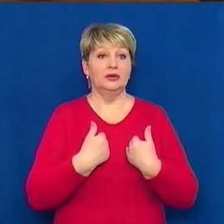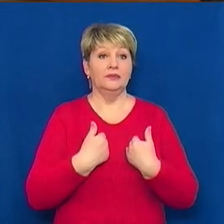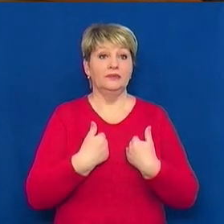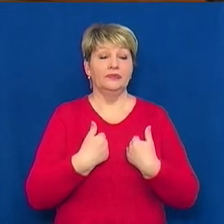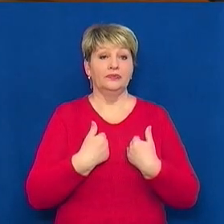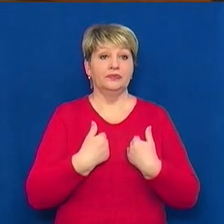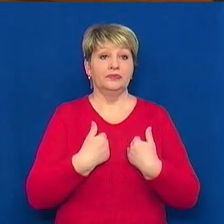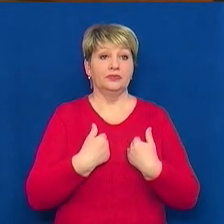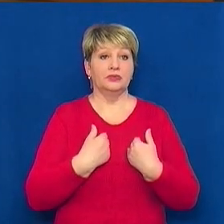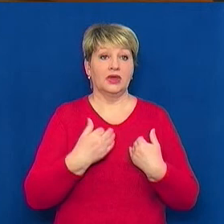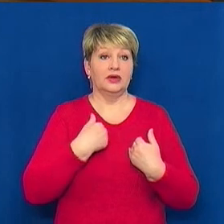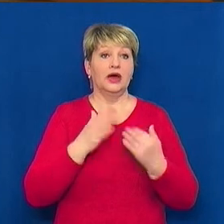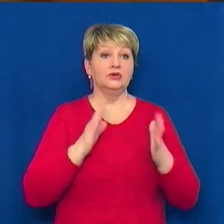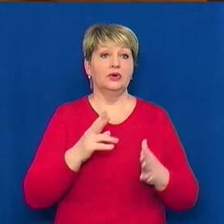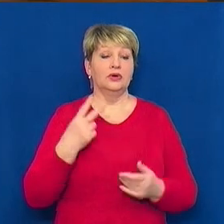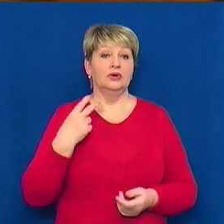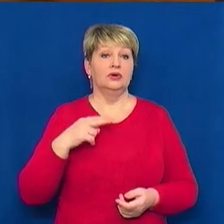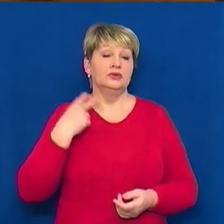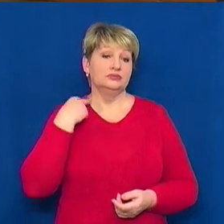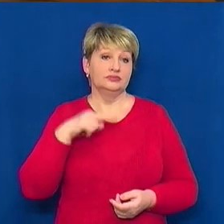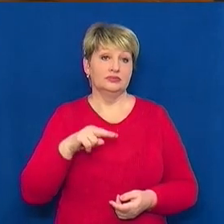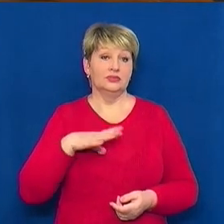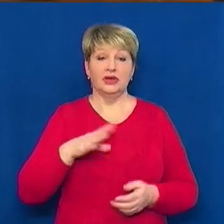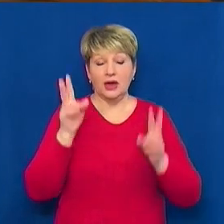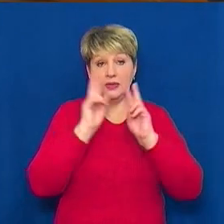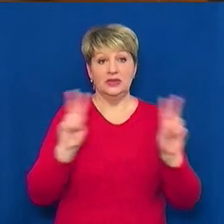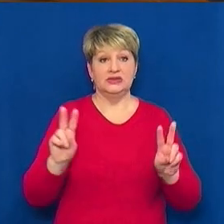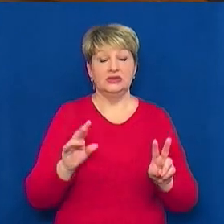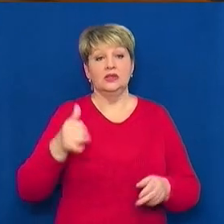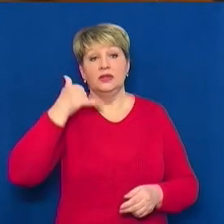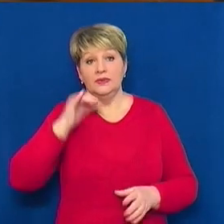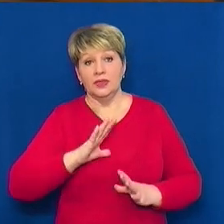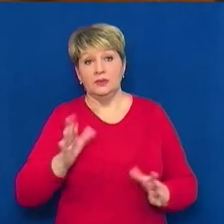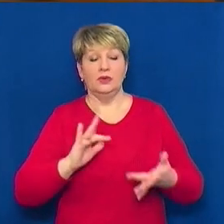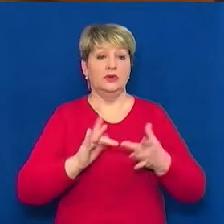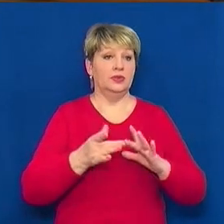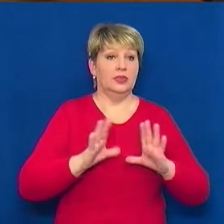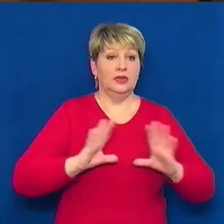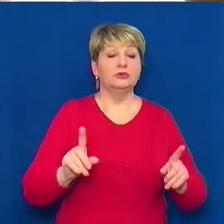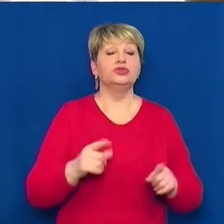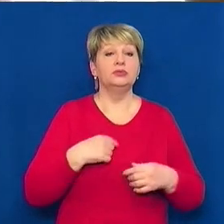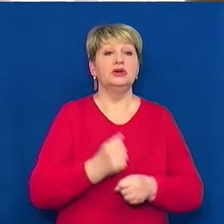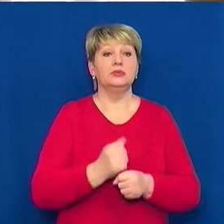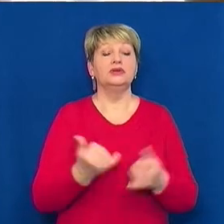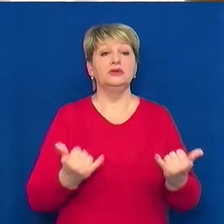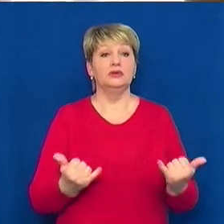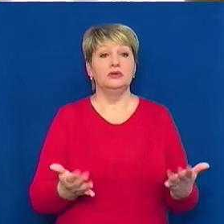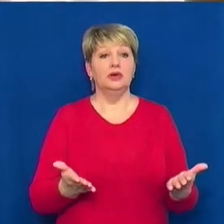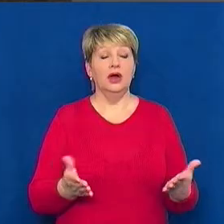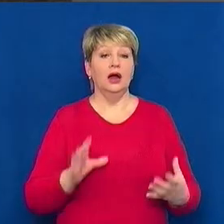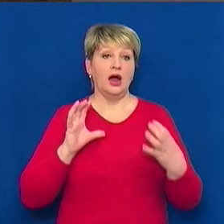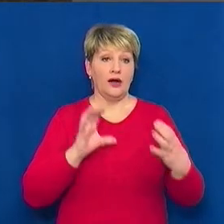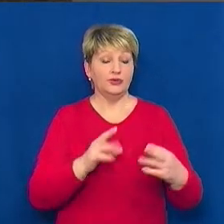освободився. Я не знав, в мене немає ні телефона, ні інтернету не було. Що мені робити? Автобусні та